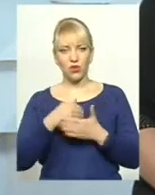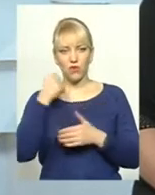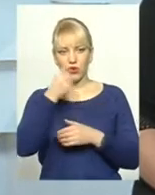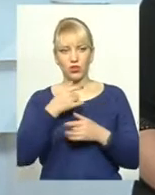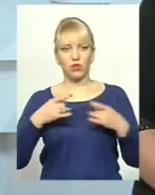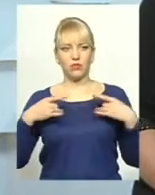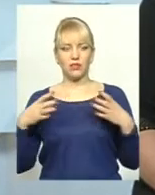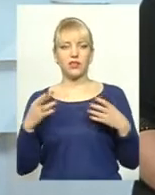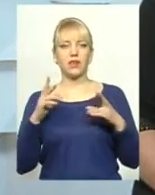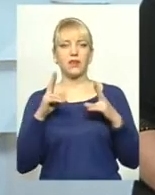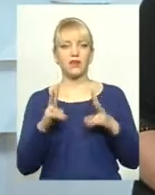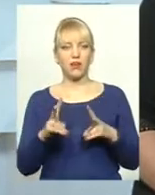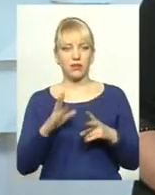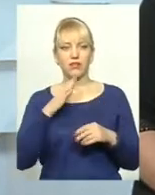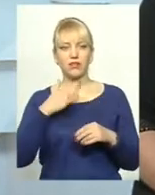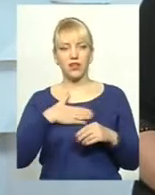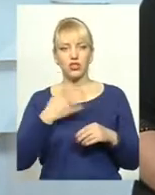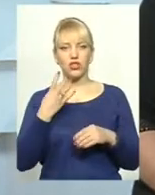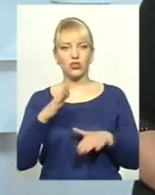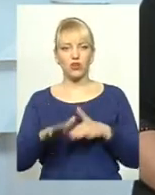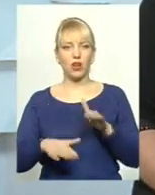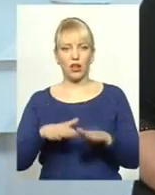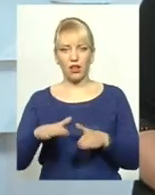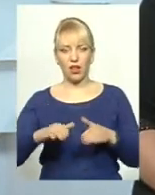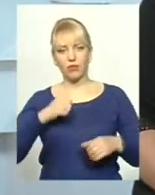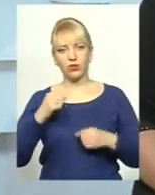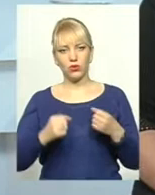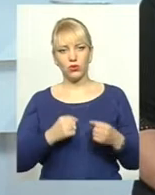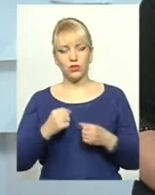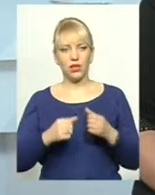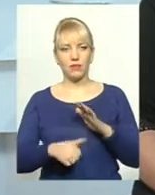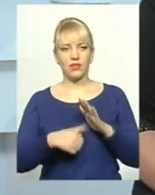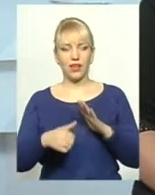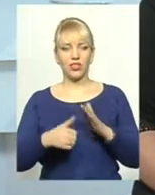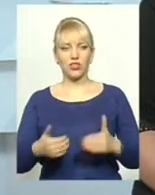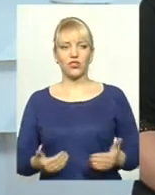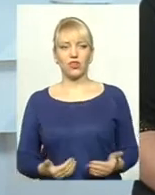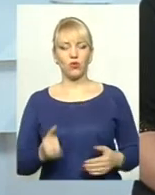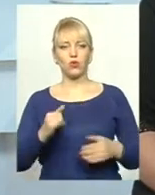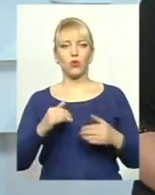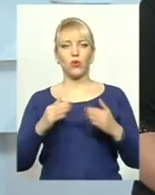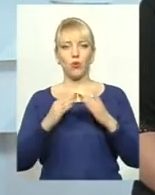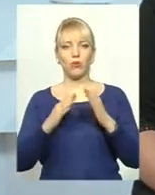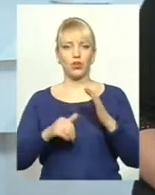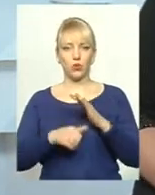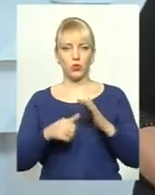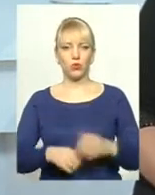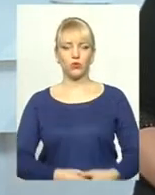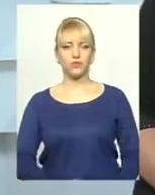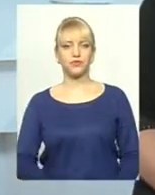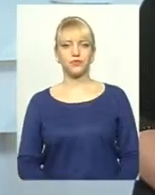святами. Як наші чотирилапі друзі безхатченки живуть зараз у притулку – у нашому сюжеті.